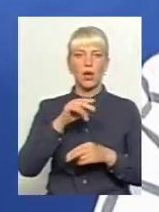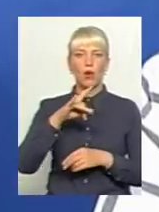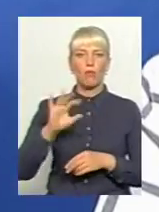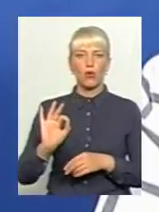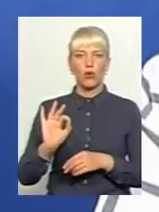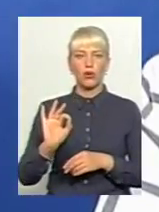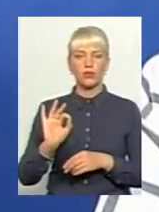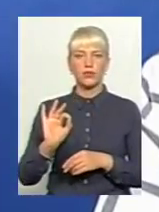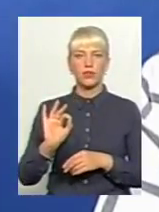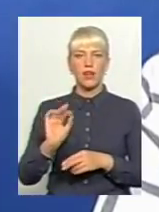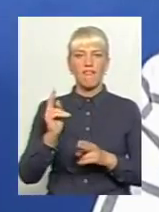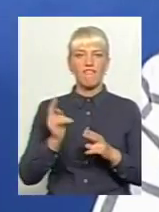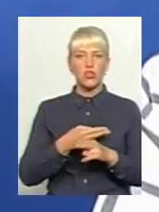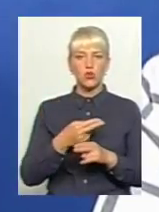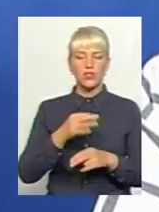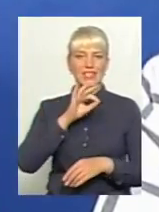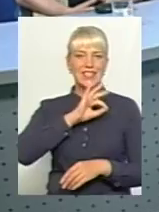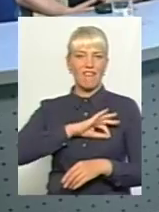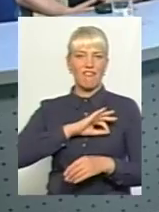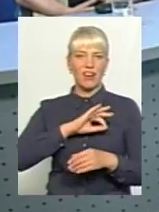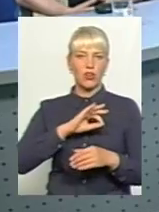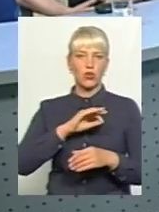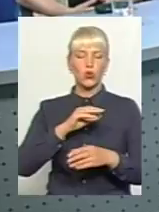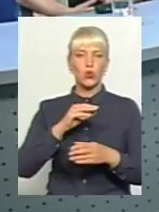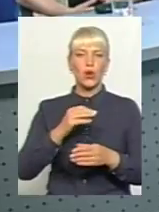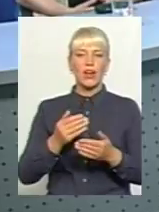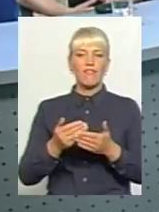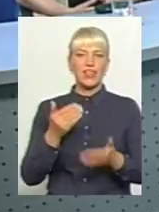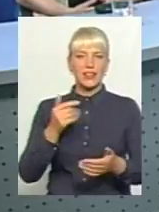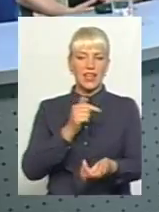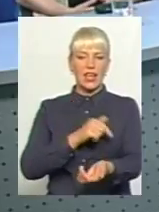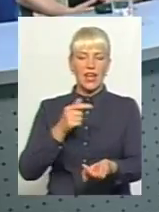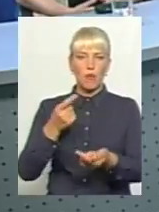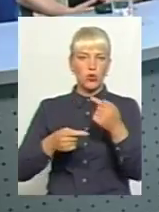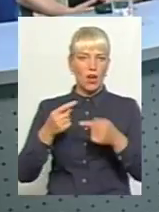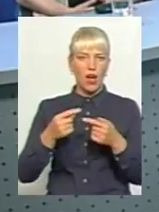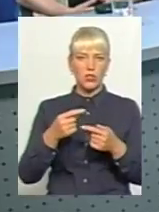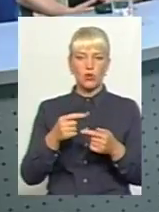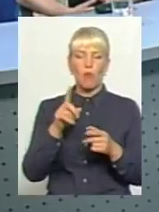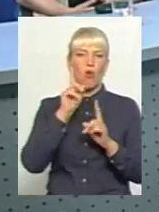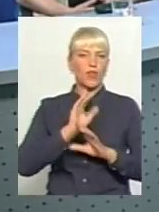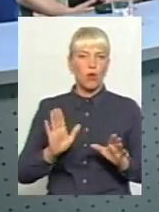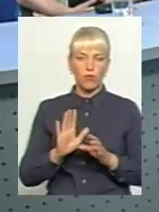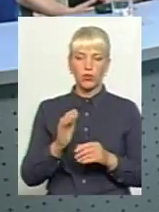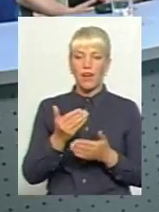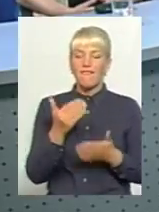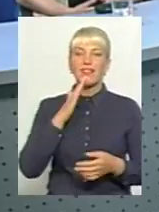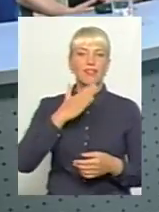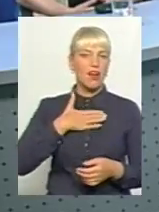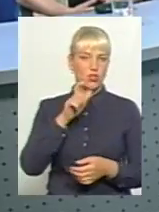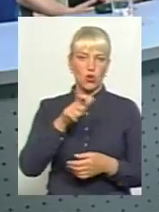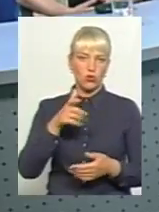відсутність ефекту від гемодіалізу, про якісь некомфортні умови перебування на діалізі від наших пацієнтів не